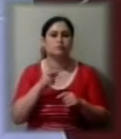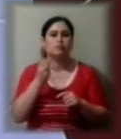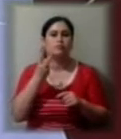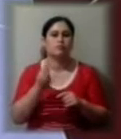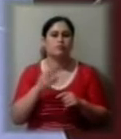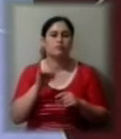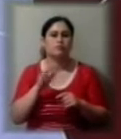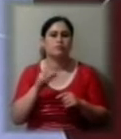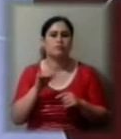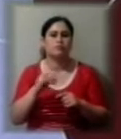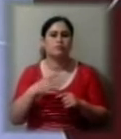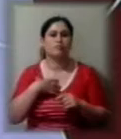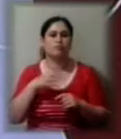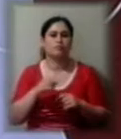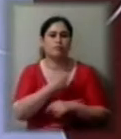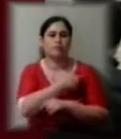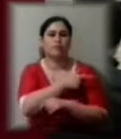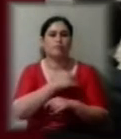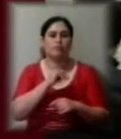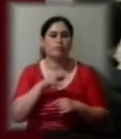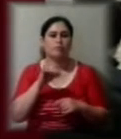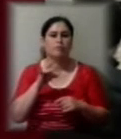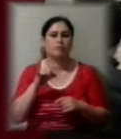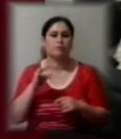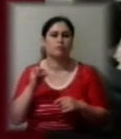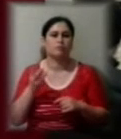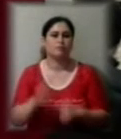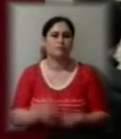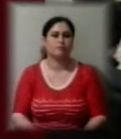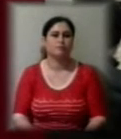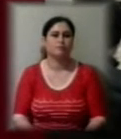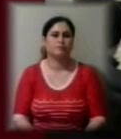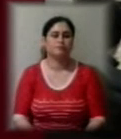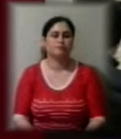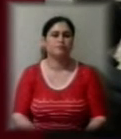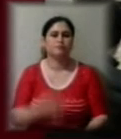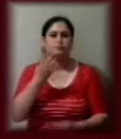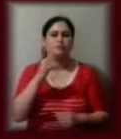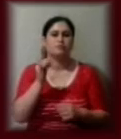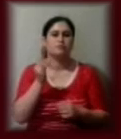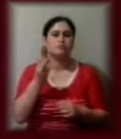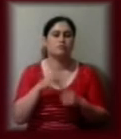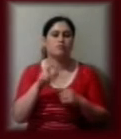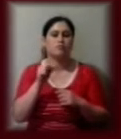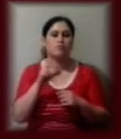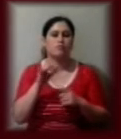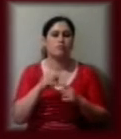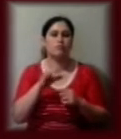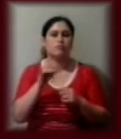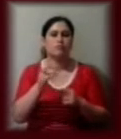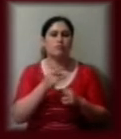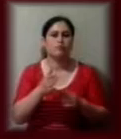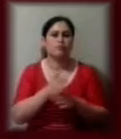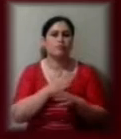помер у лікарні від поранень. 4 січня у Каховці перед районним відділком поліції